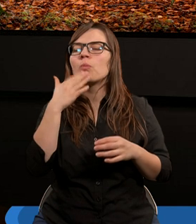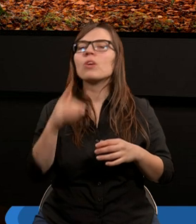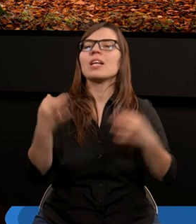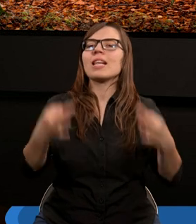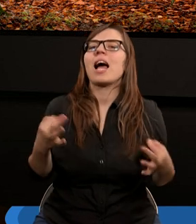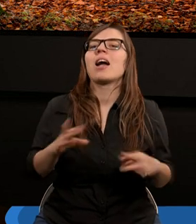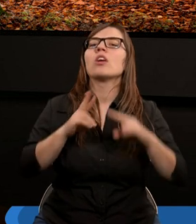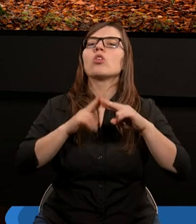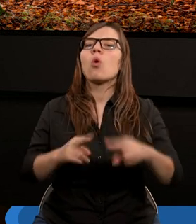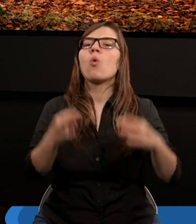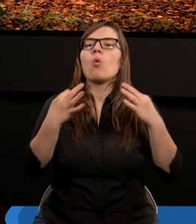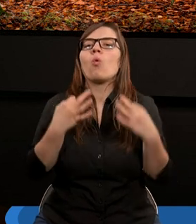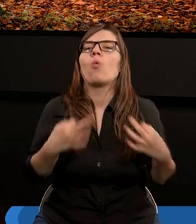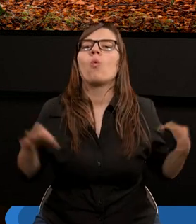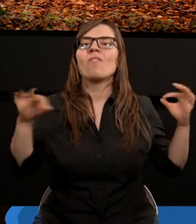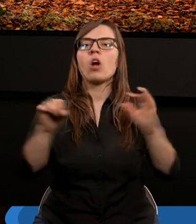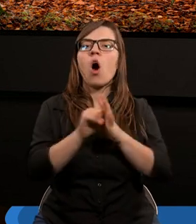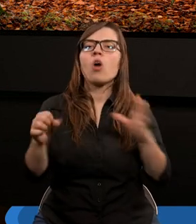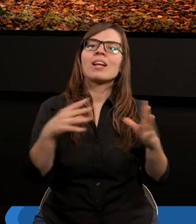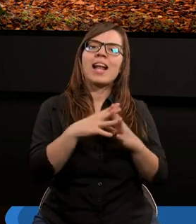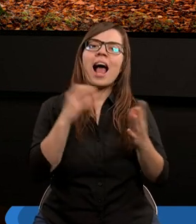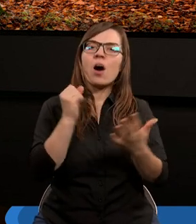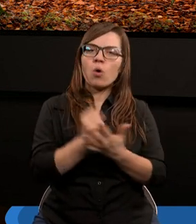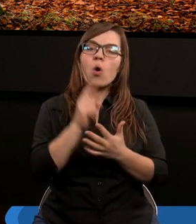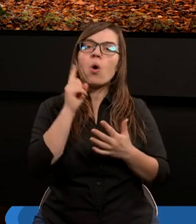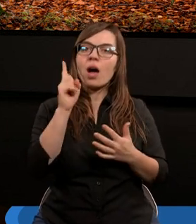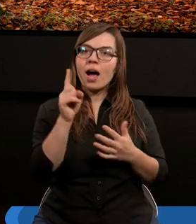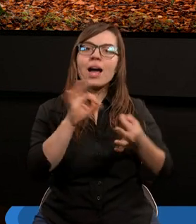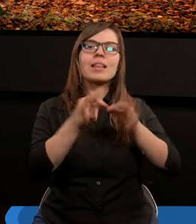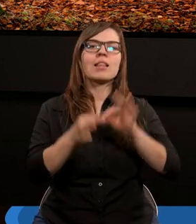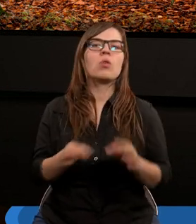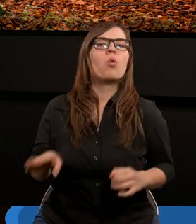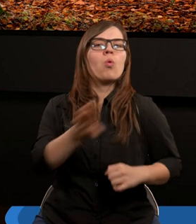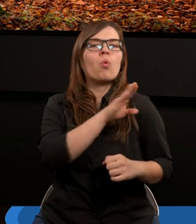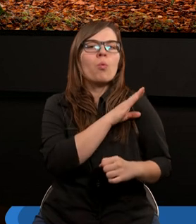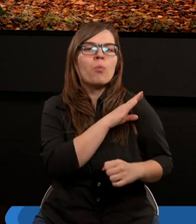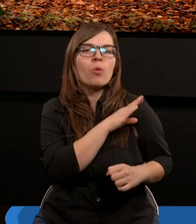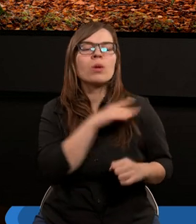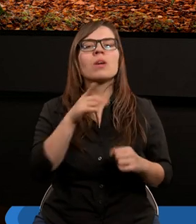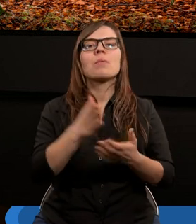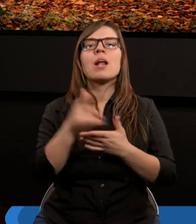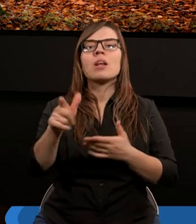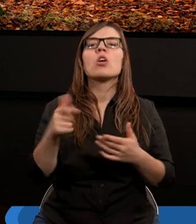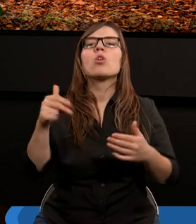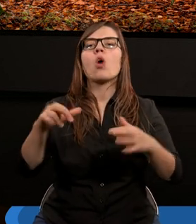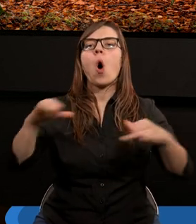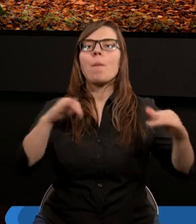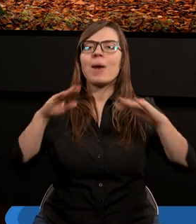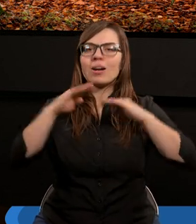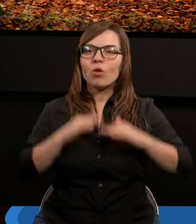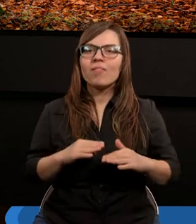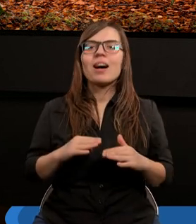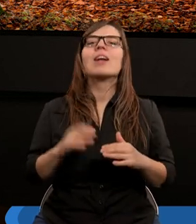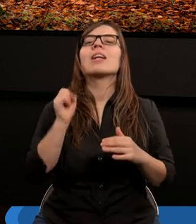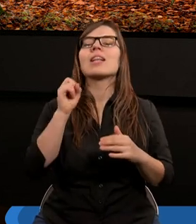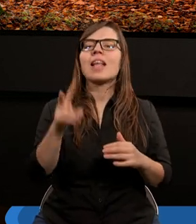Lecz teraz zostaliśmy uwolnieni od zakonu, tak, gdy umarliśmy temu, przez co byliśmy opanowani,